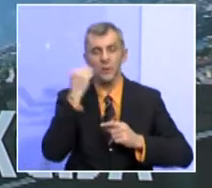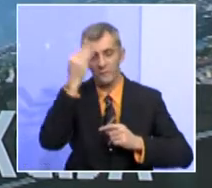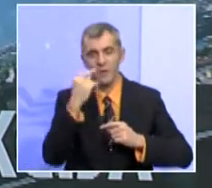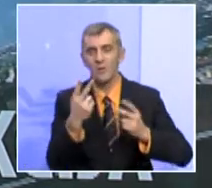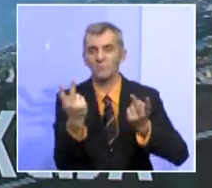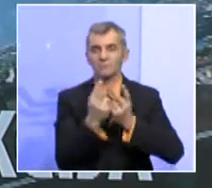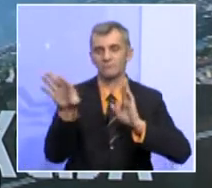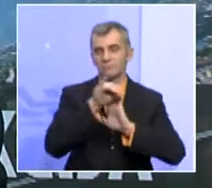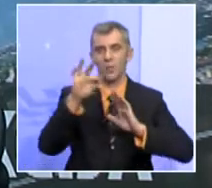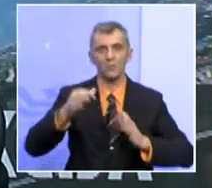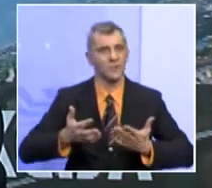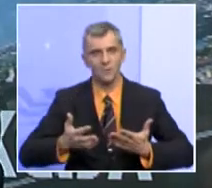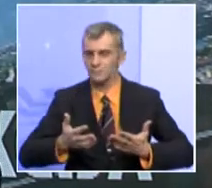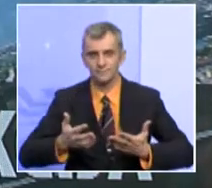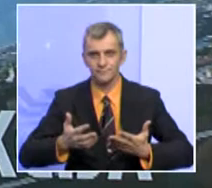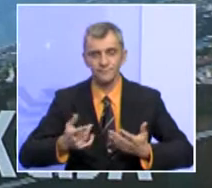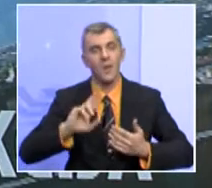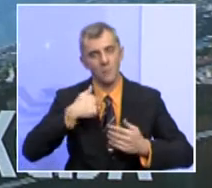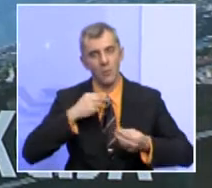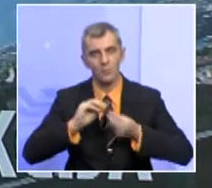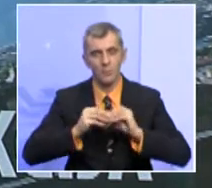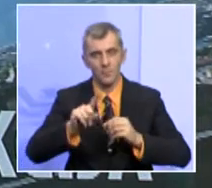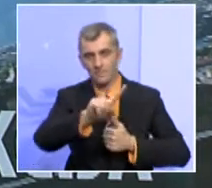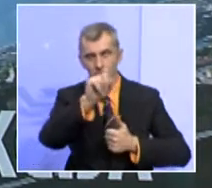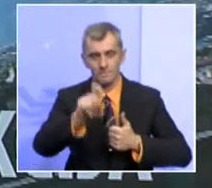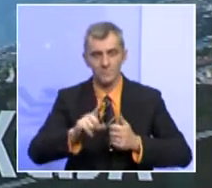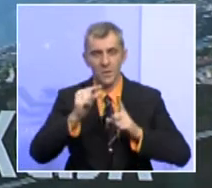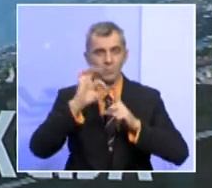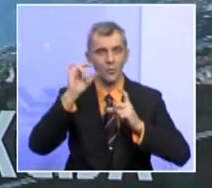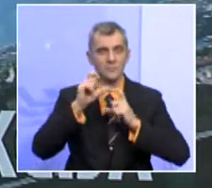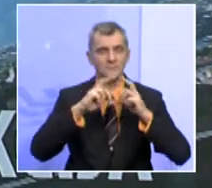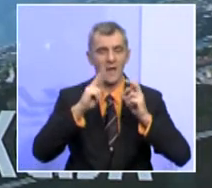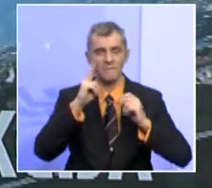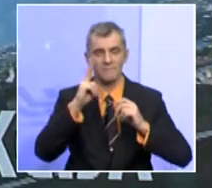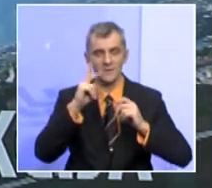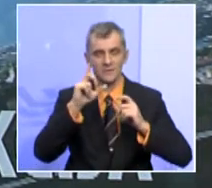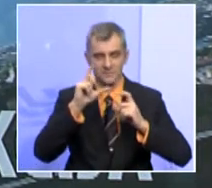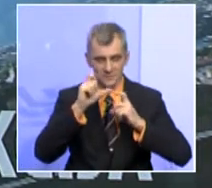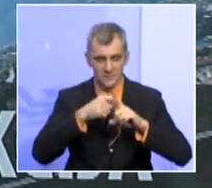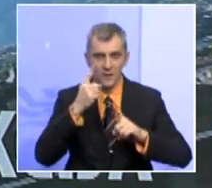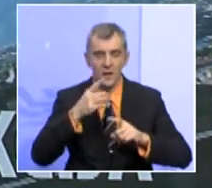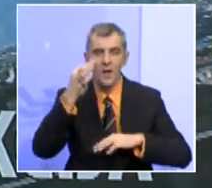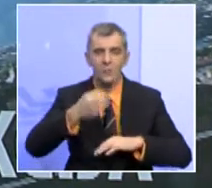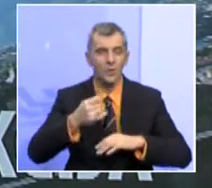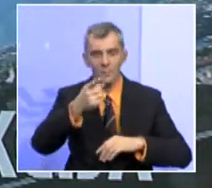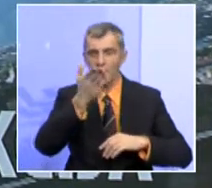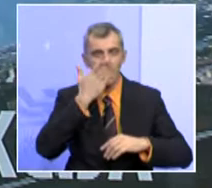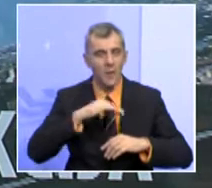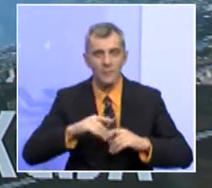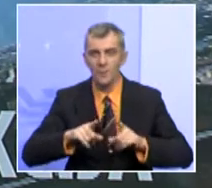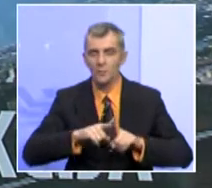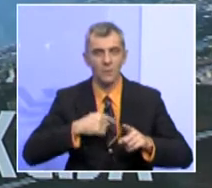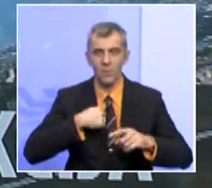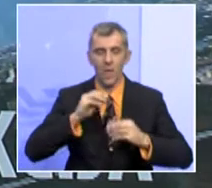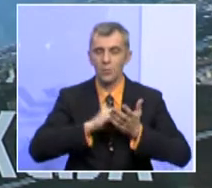kantonu. Imamo evidentan problem ili pitanje Posavske županije ili Posavskog kantona, gdje također nemamo, ja